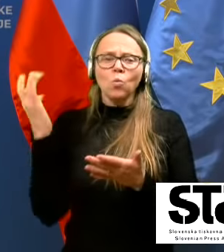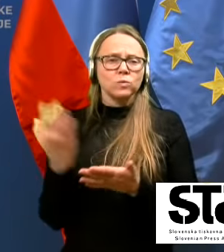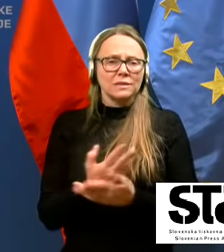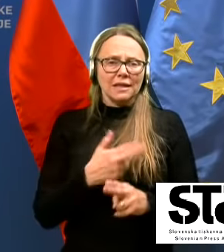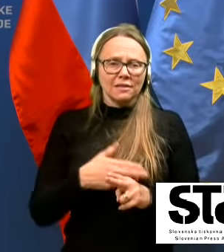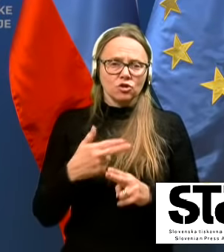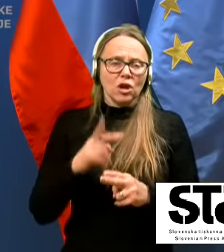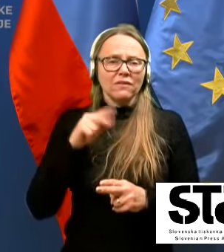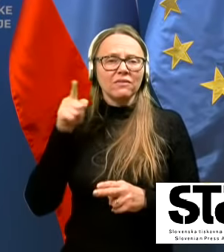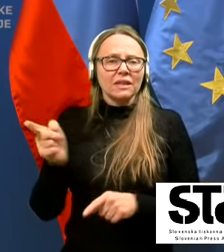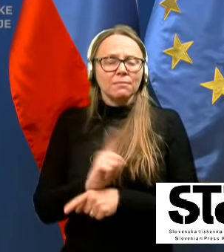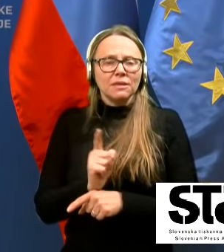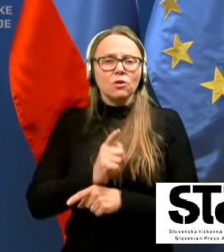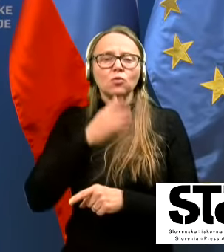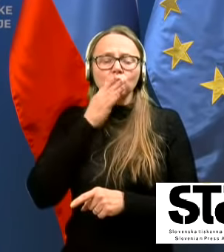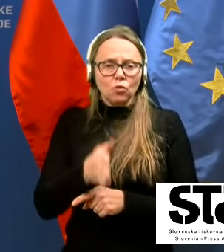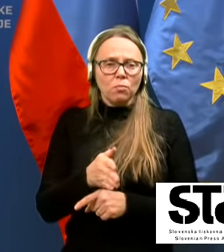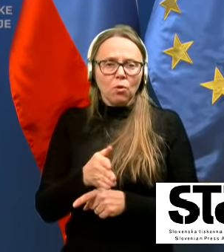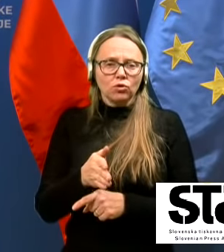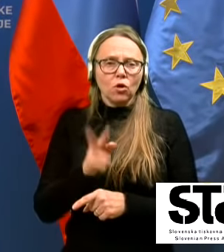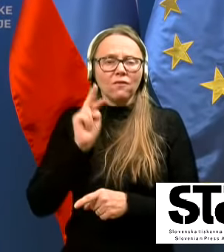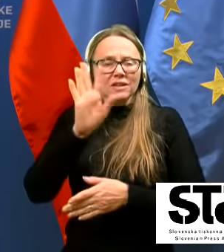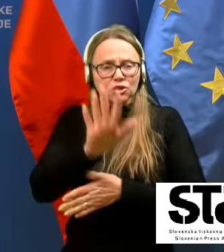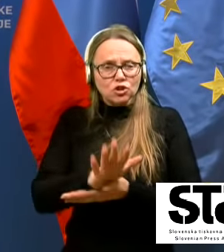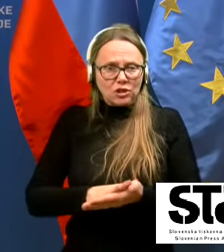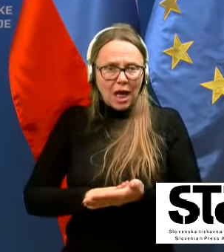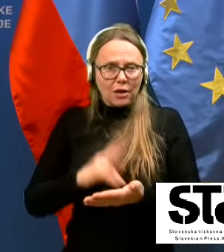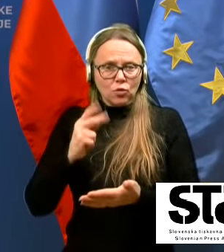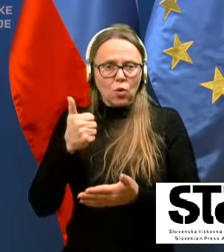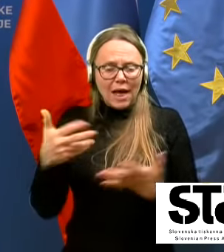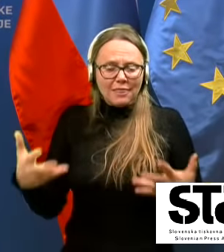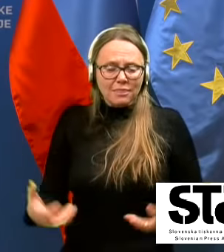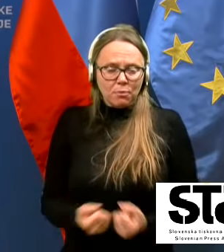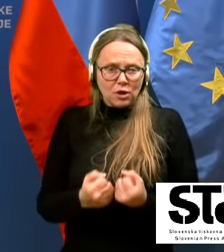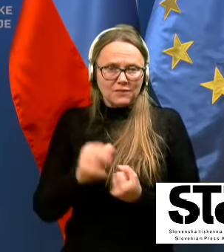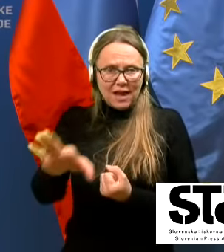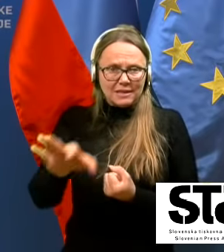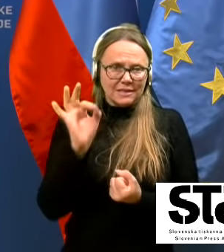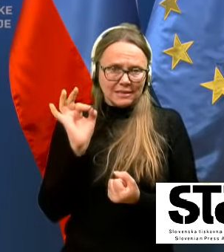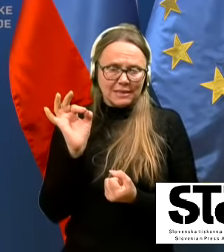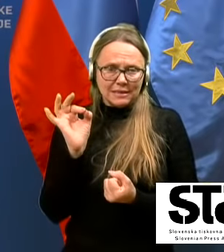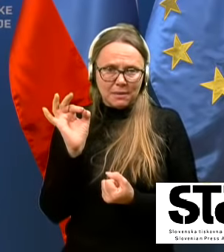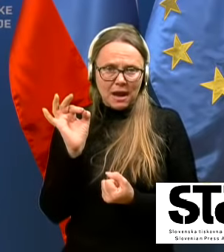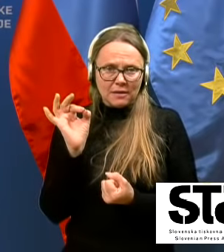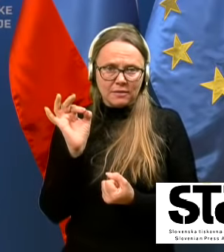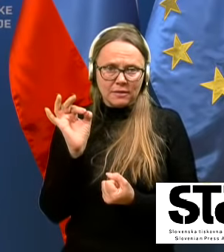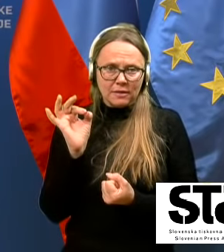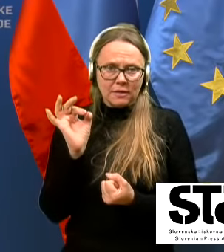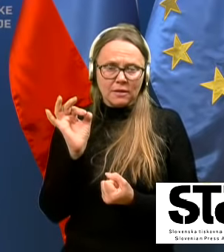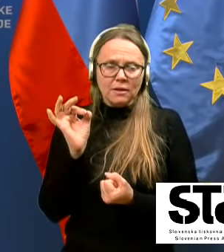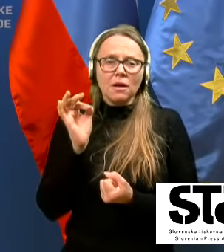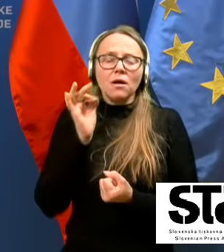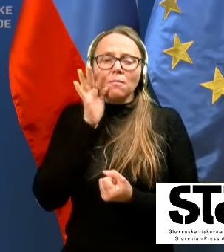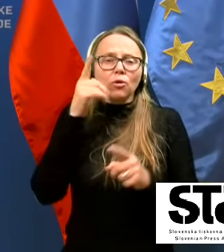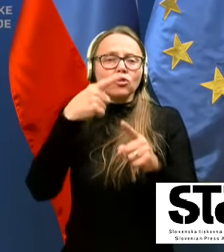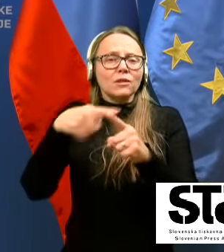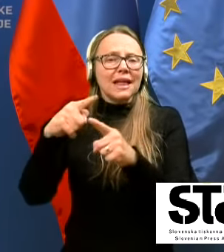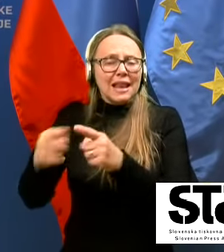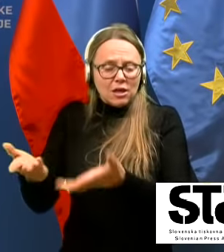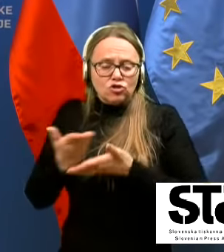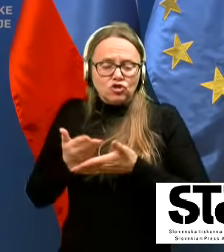trenutku bodo deležne v štartu, ko je en proizvajalci zbran manjše količine